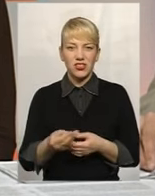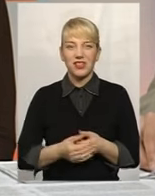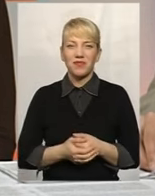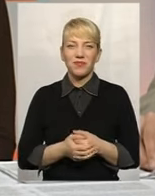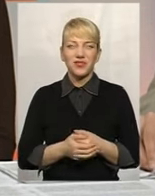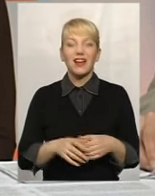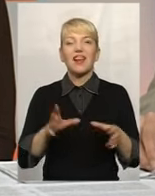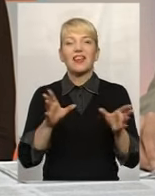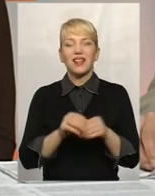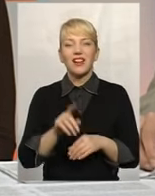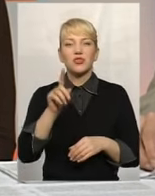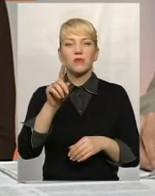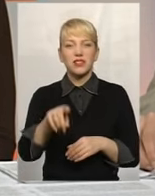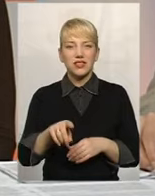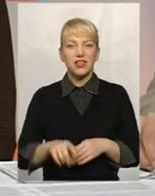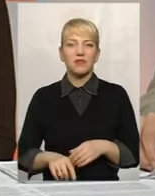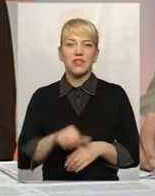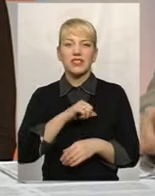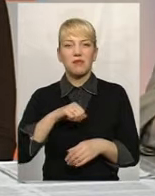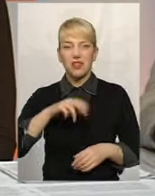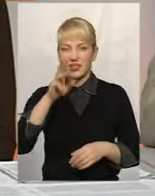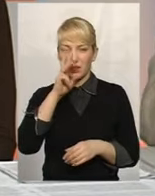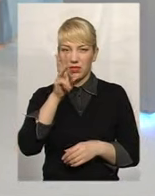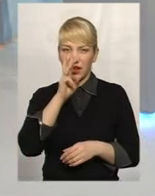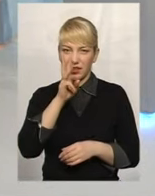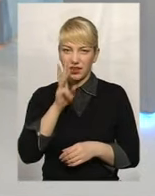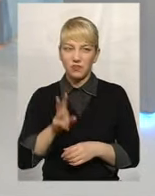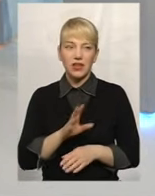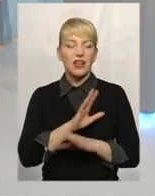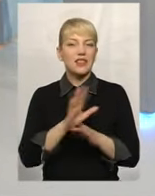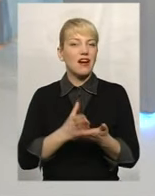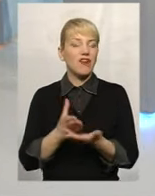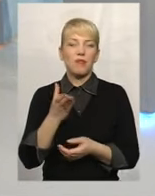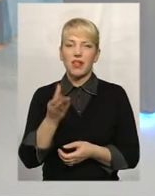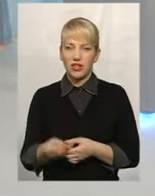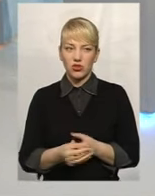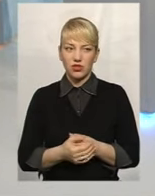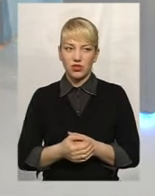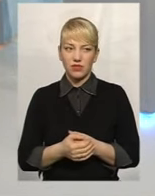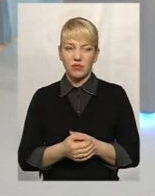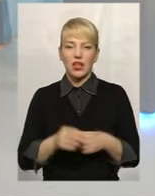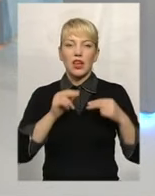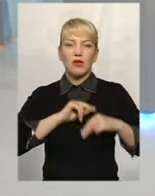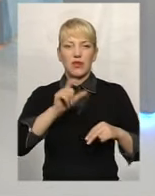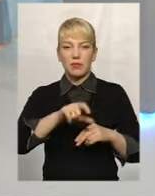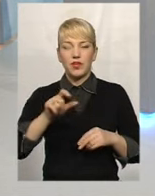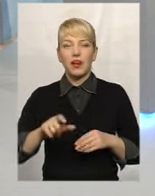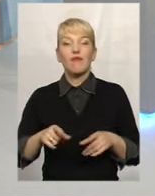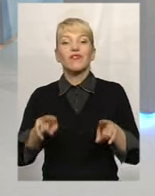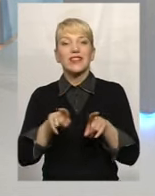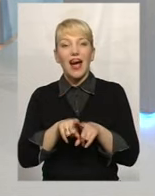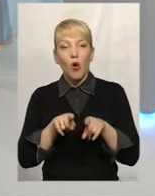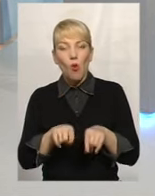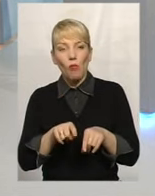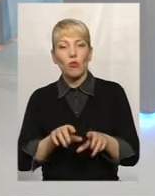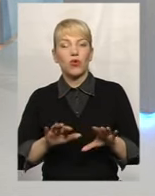Разом з тим, сама заробітна плата не виплачується робітникам. В такому разі,